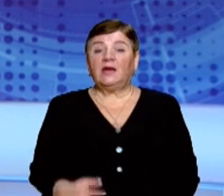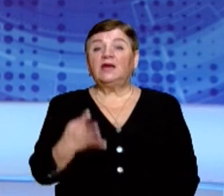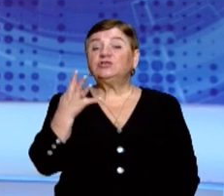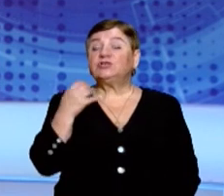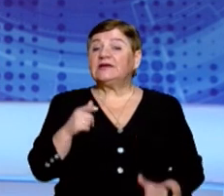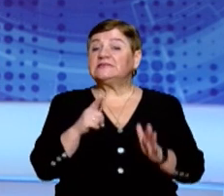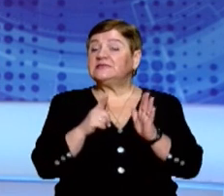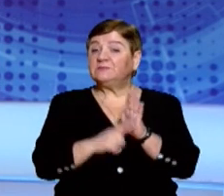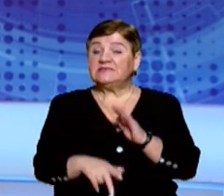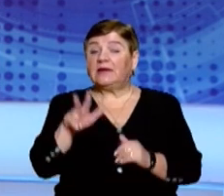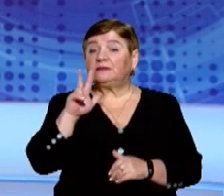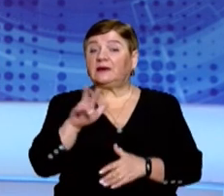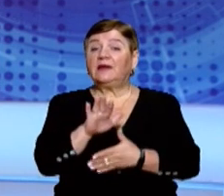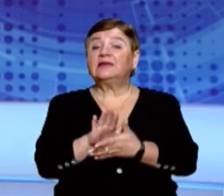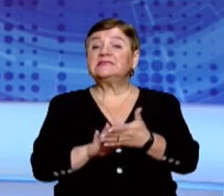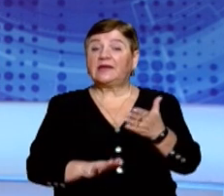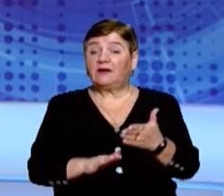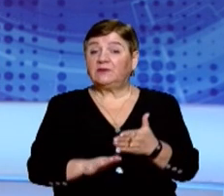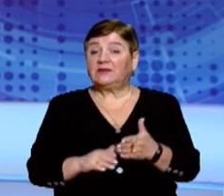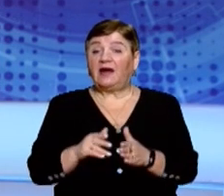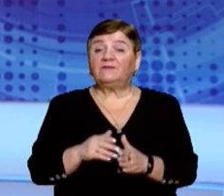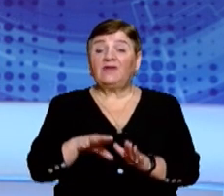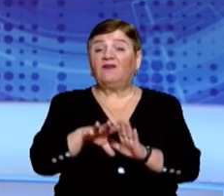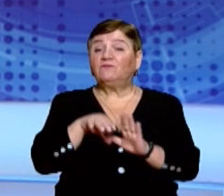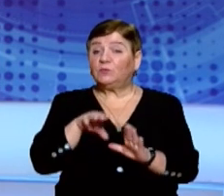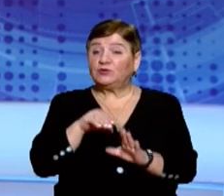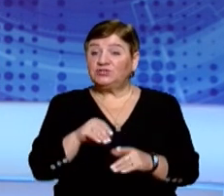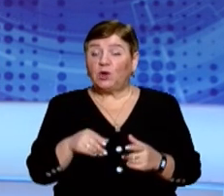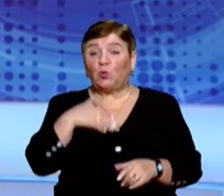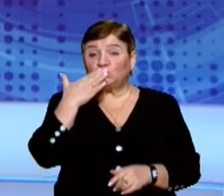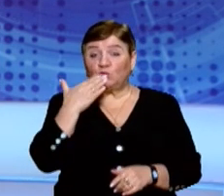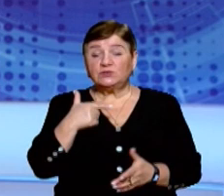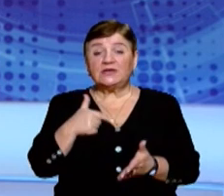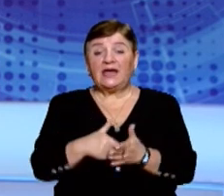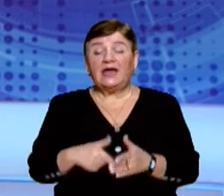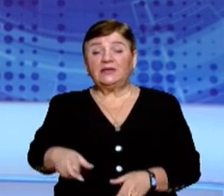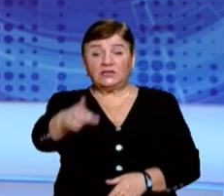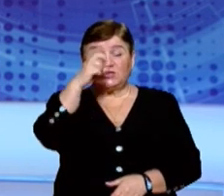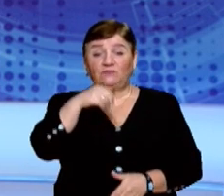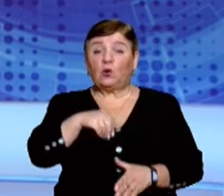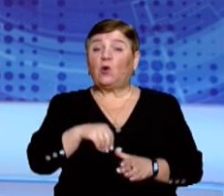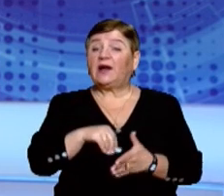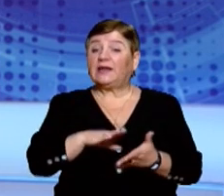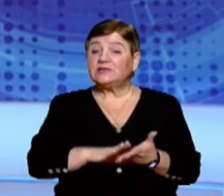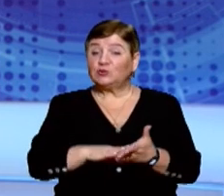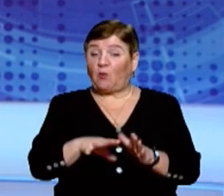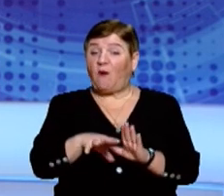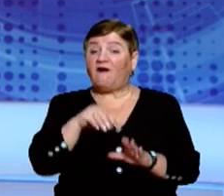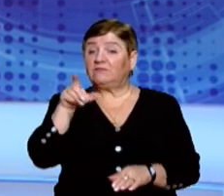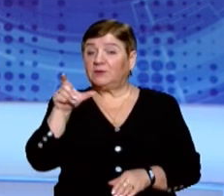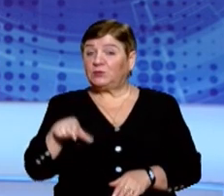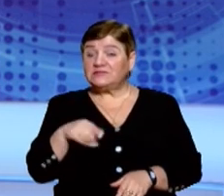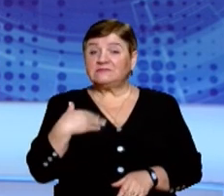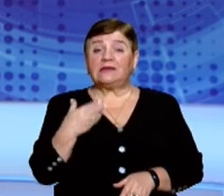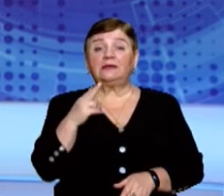473 заяви для зміни виборчої адреси опрацювали в Ужгородському відділі вадання Державного реєстру виборців. Таку цифру